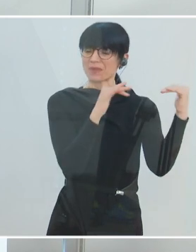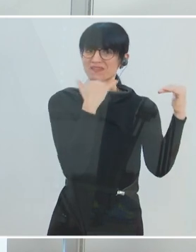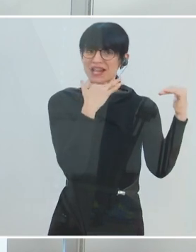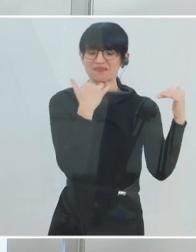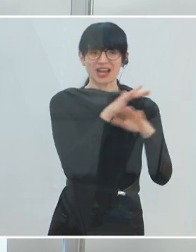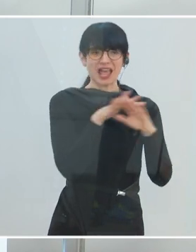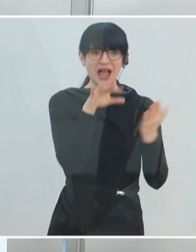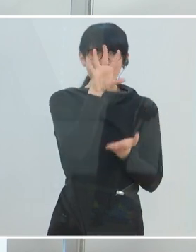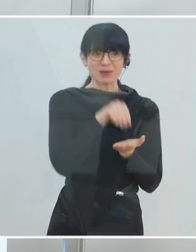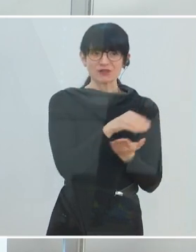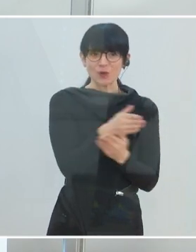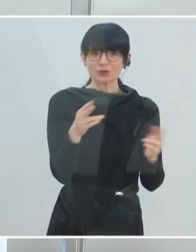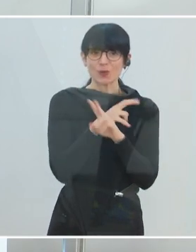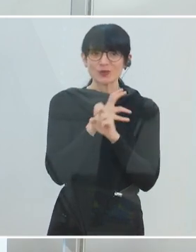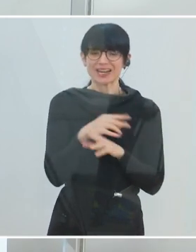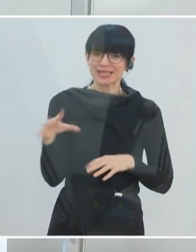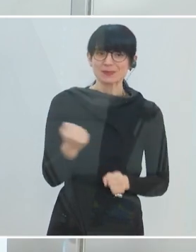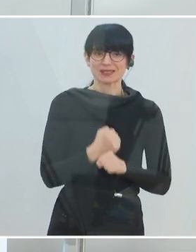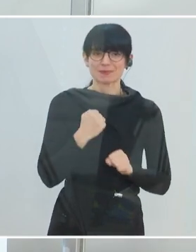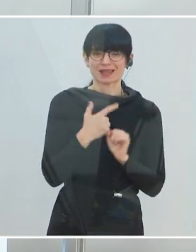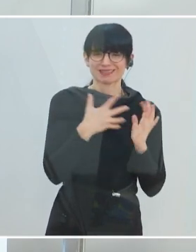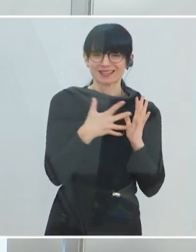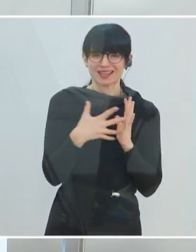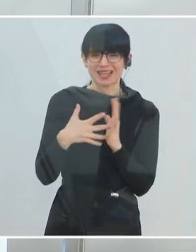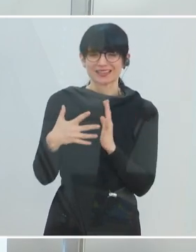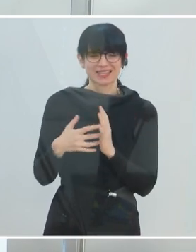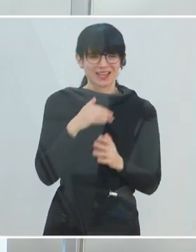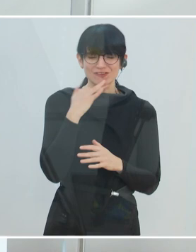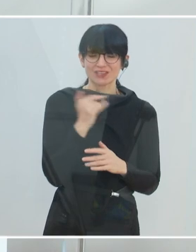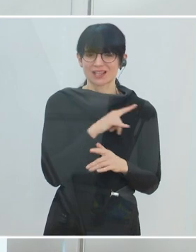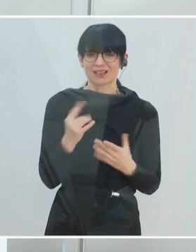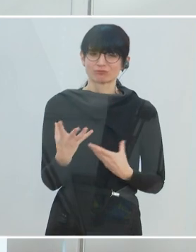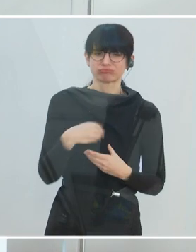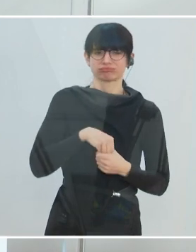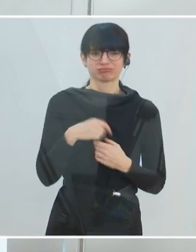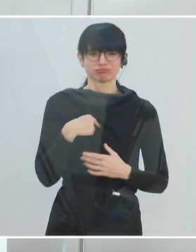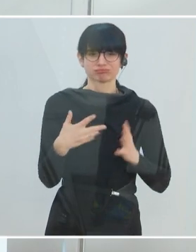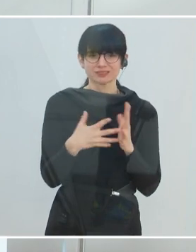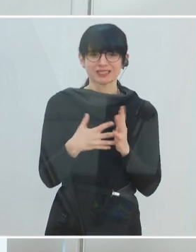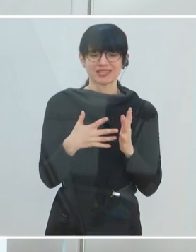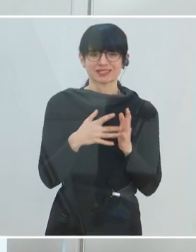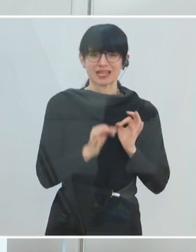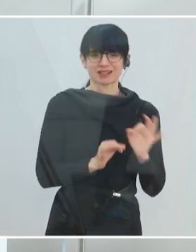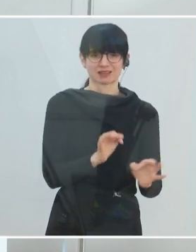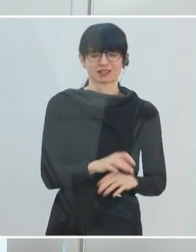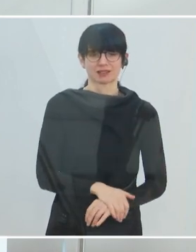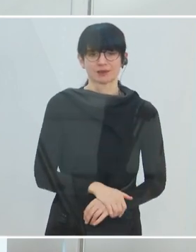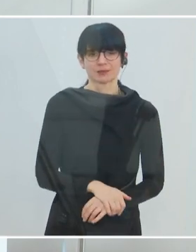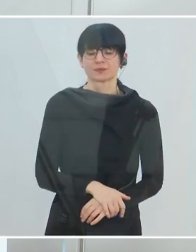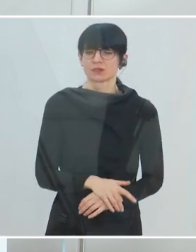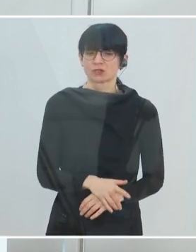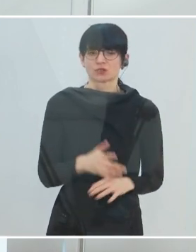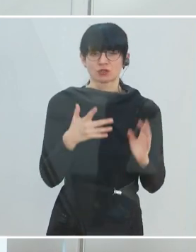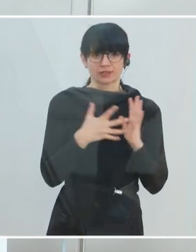Bewohnerinnen dieses schönen Landes machen mit in einer großen Breite und haben die Testungen auch als eine